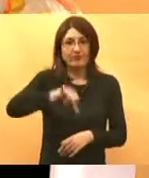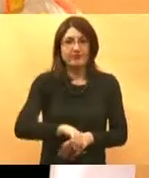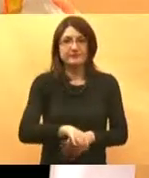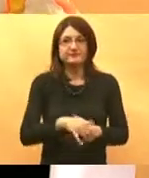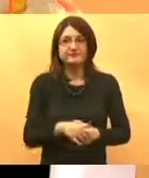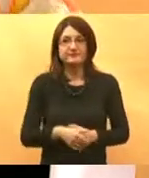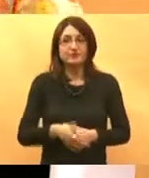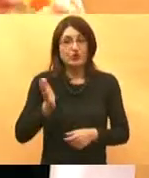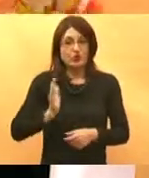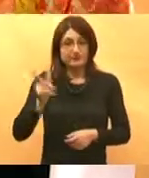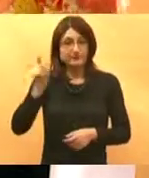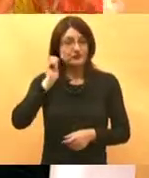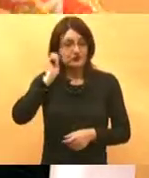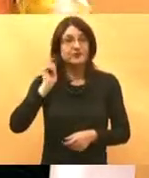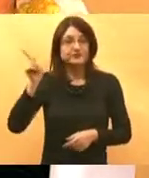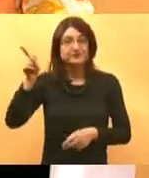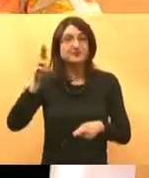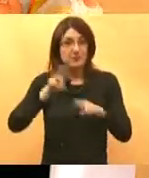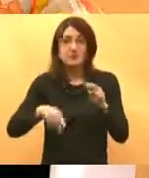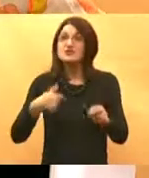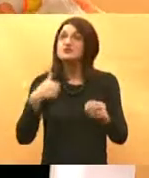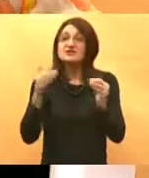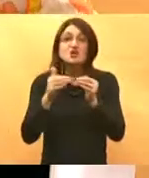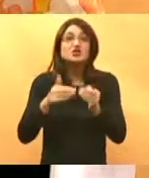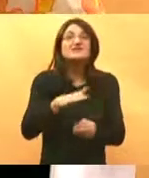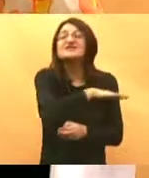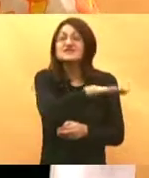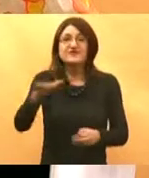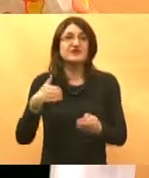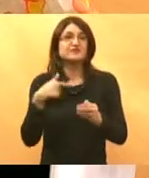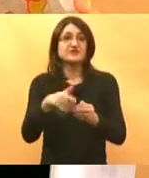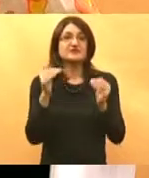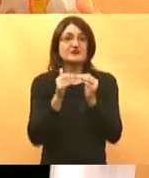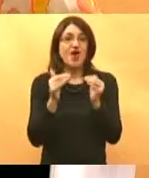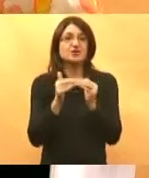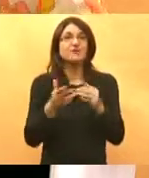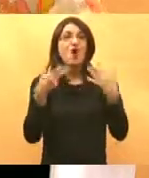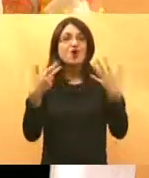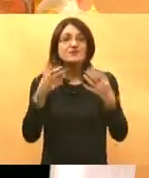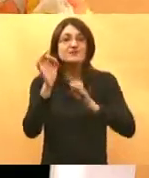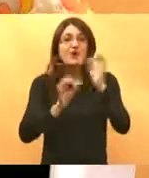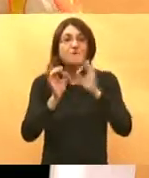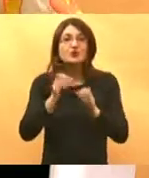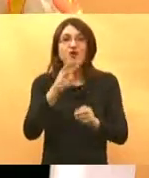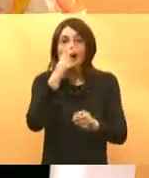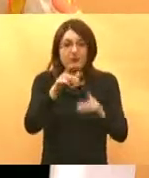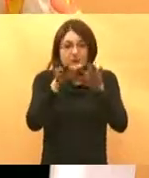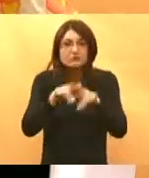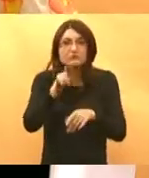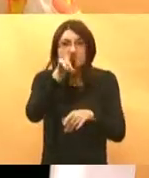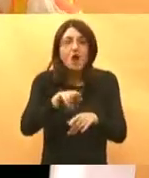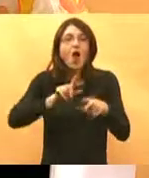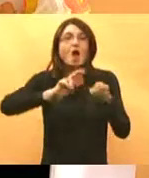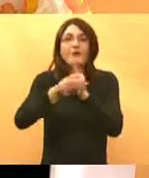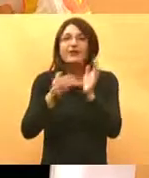gospođe je apsolutno u pravu i mislim da ovo što ona reka 80% pacijenata smeta. Gledamo u televizor umjesto u kompjuter